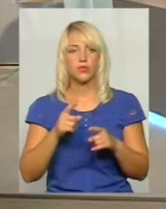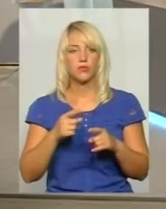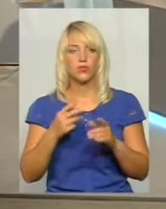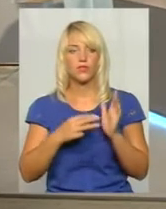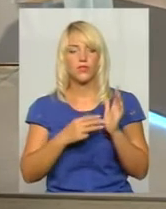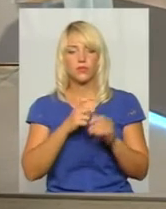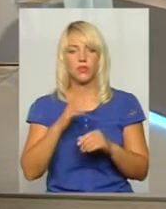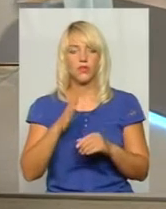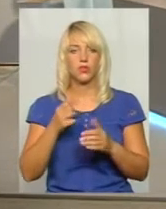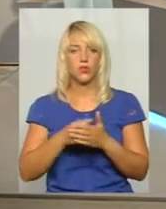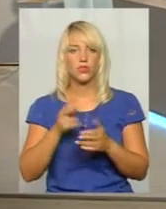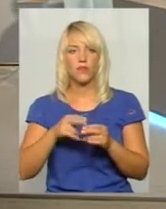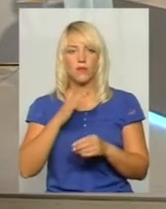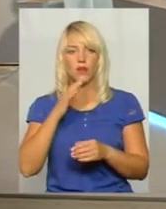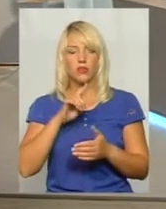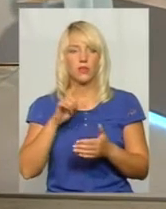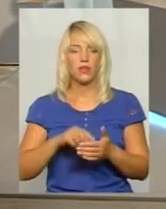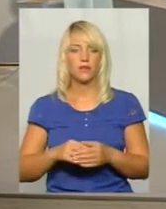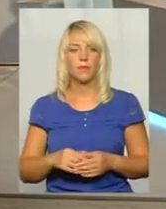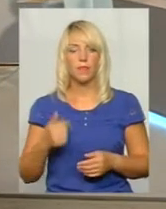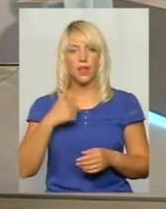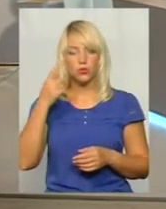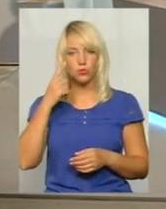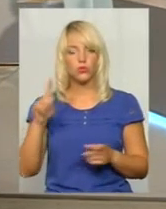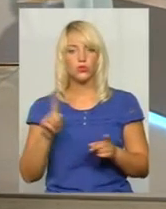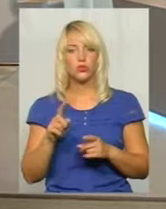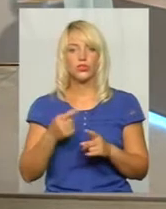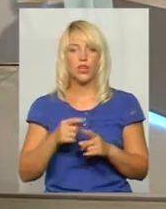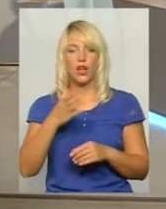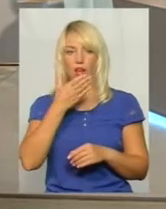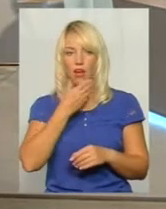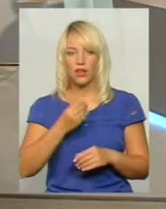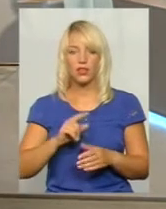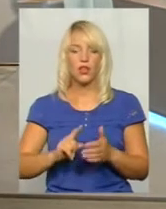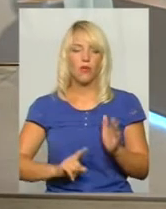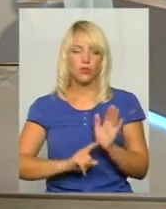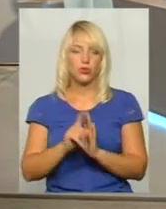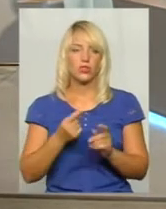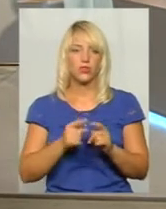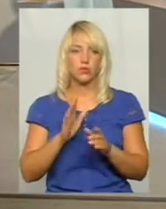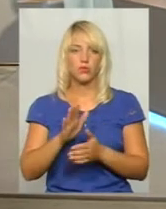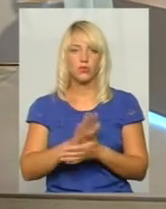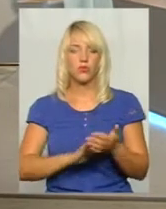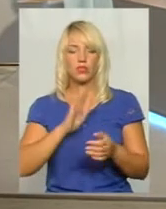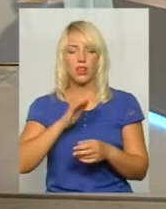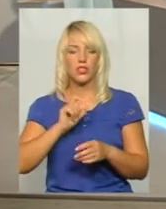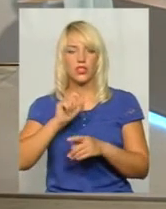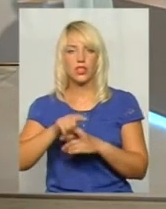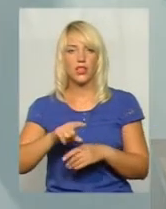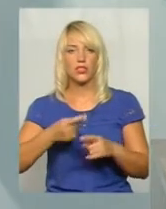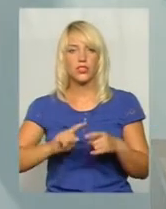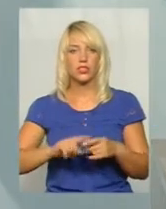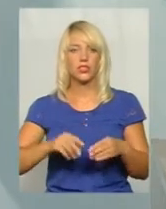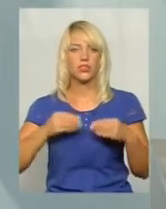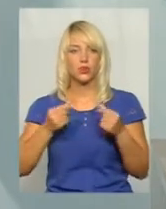8 хвилинок до завершення, а ще багато питань. Я думаю, що це є гарний початок і воно буде продовжено. Наша задача – ці